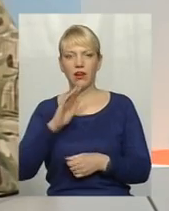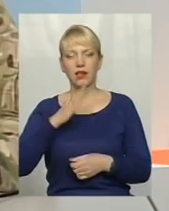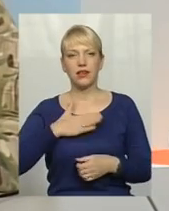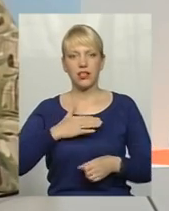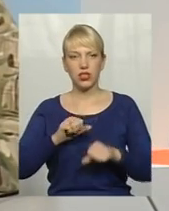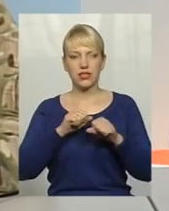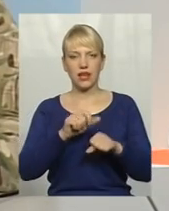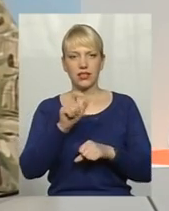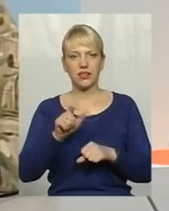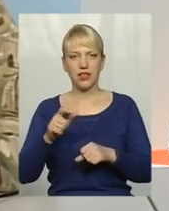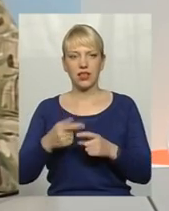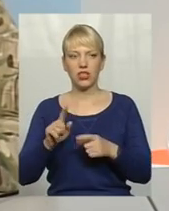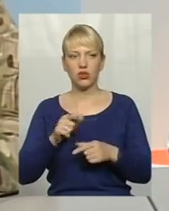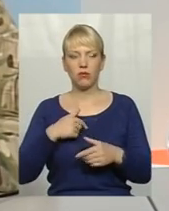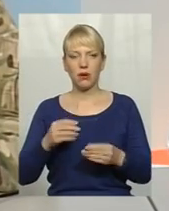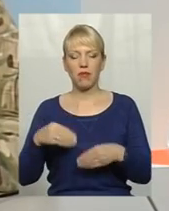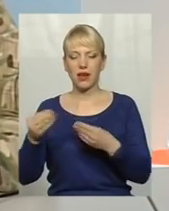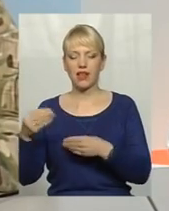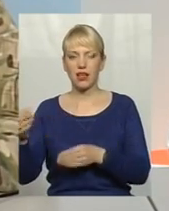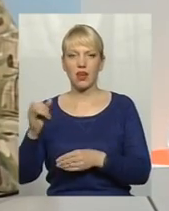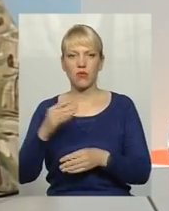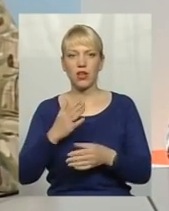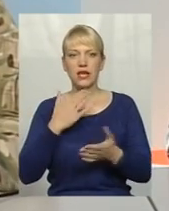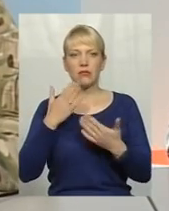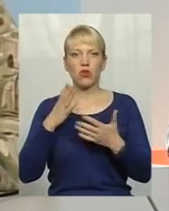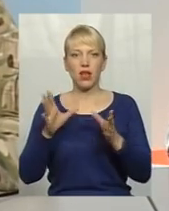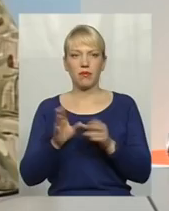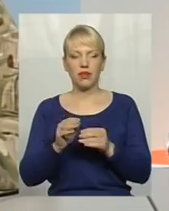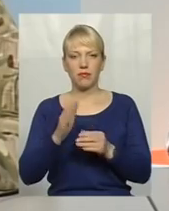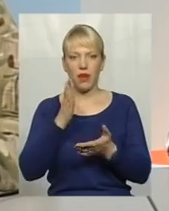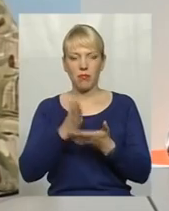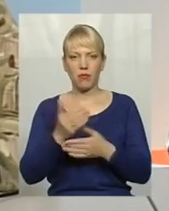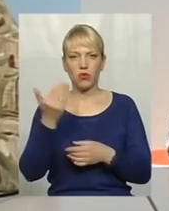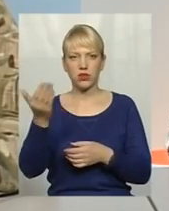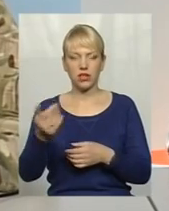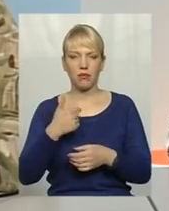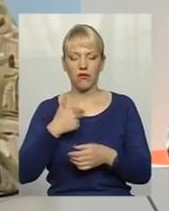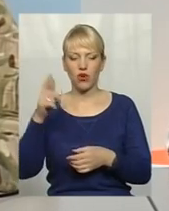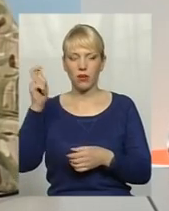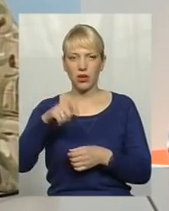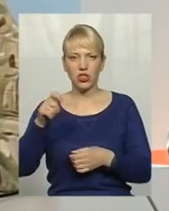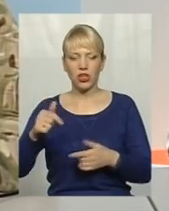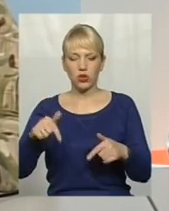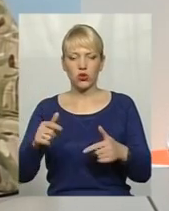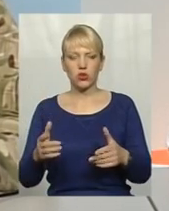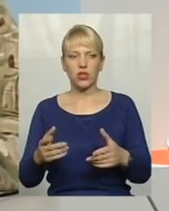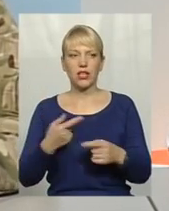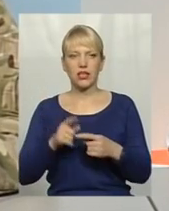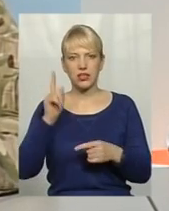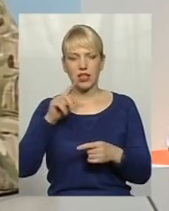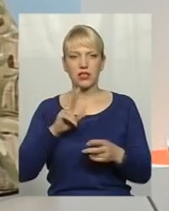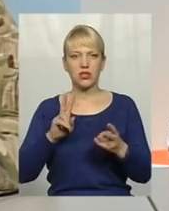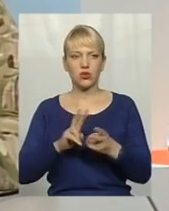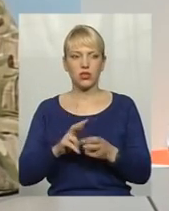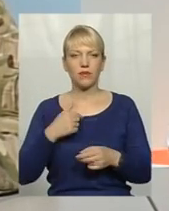захисники, тим більше, що ми передаємо, спілкуємося напряму з ними, вони приїжджають сюди до нас, це зустріч є незабудні. Вчора